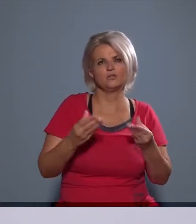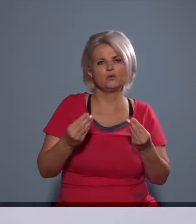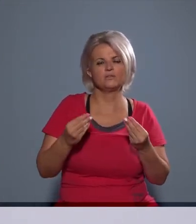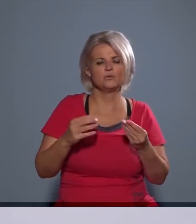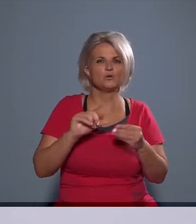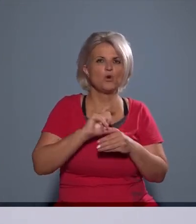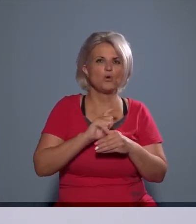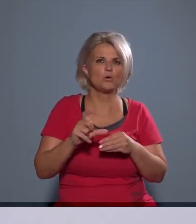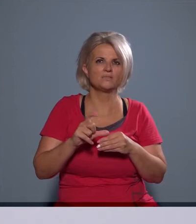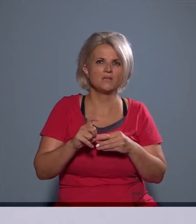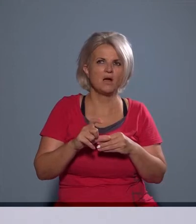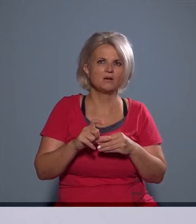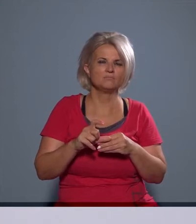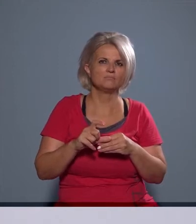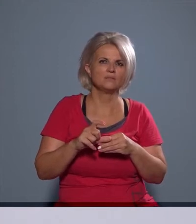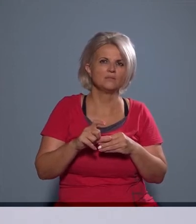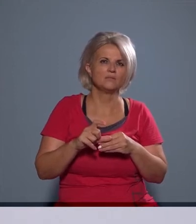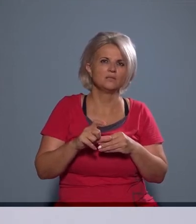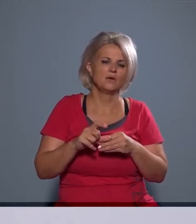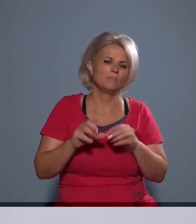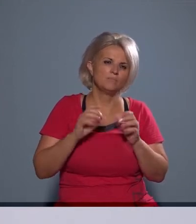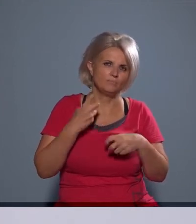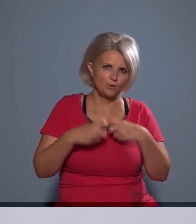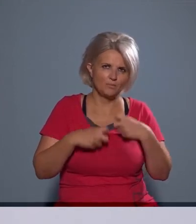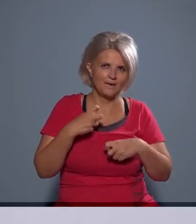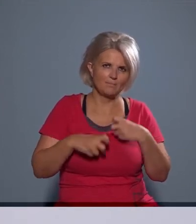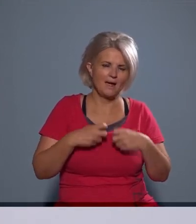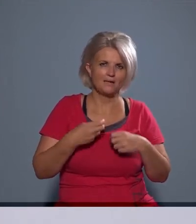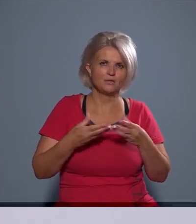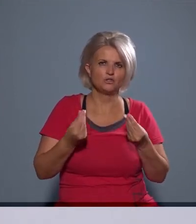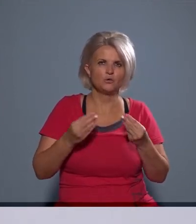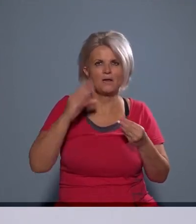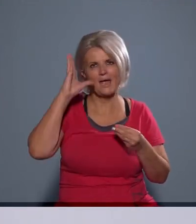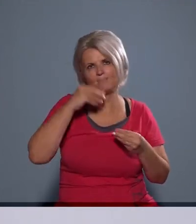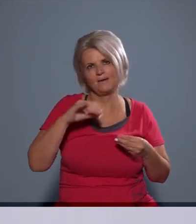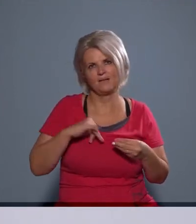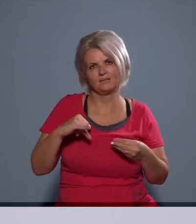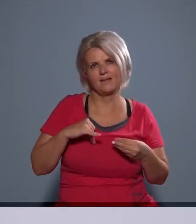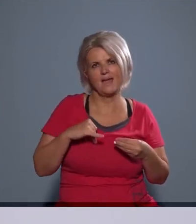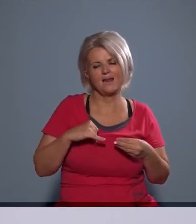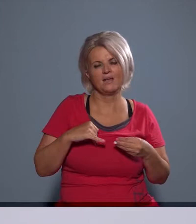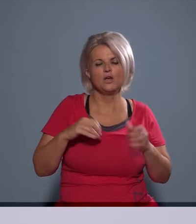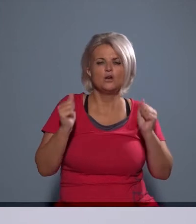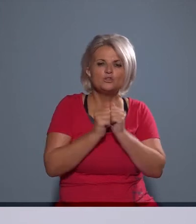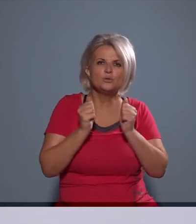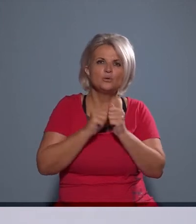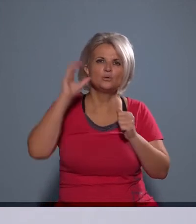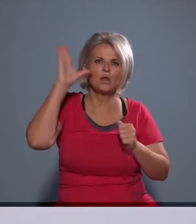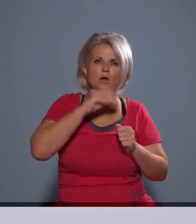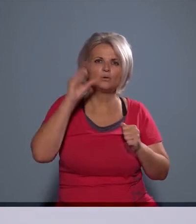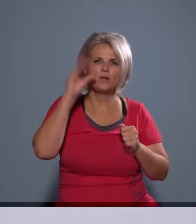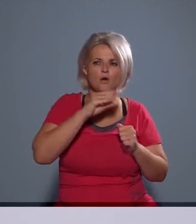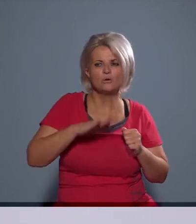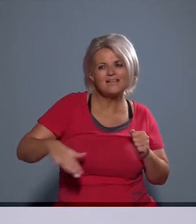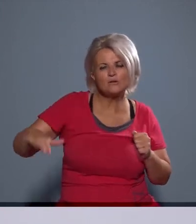váltanak ki erőteljesebb visszhangot, vagy sokszor kerülnek az érdeklődés középpontjába. Nyilván a sűrűn